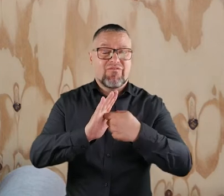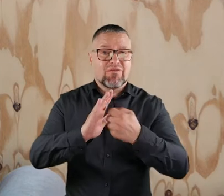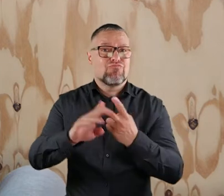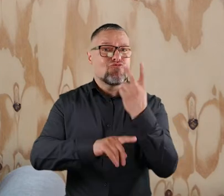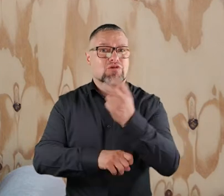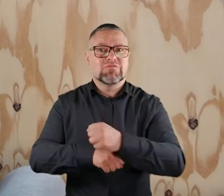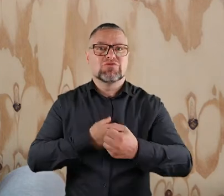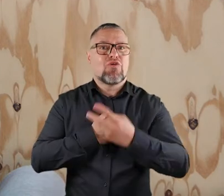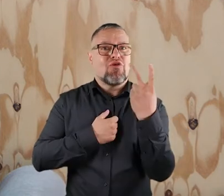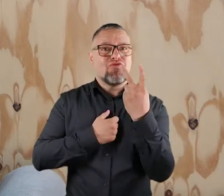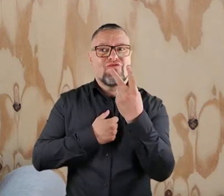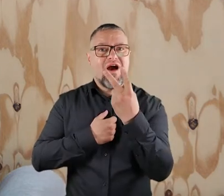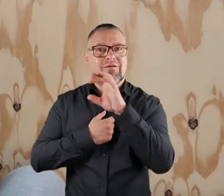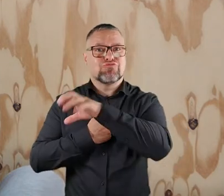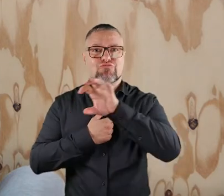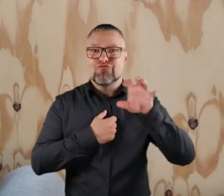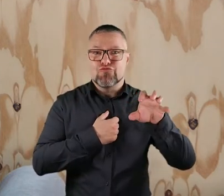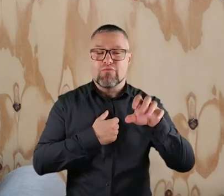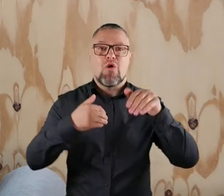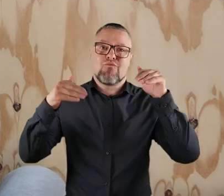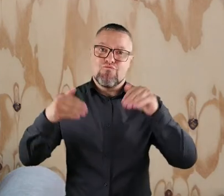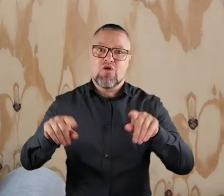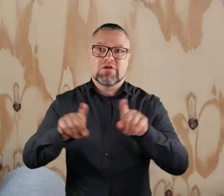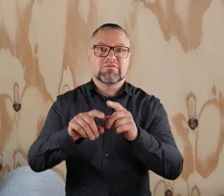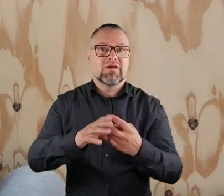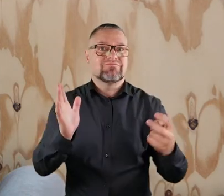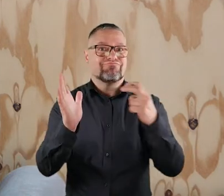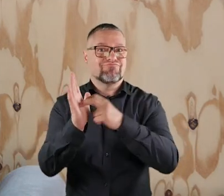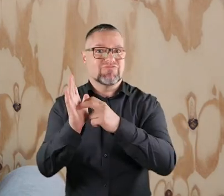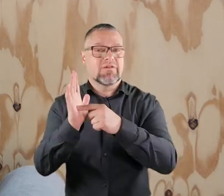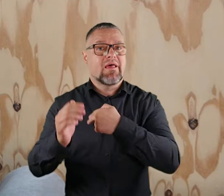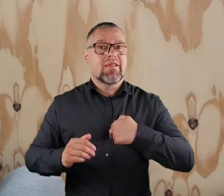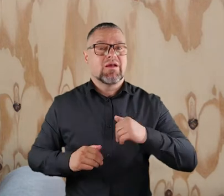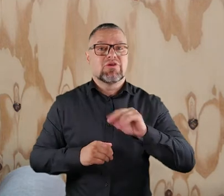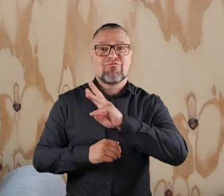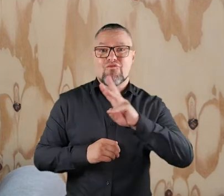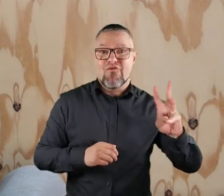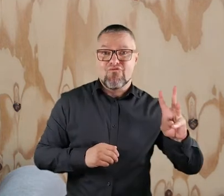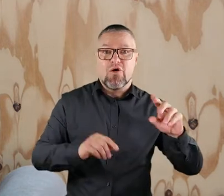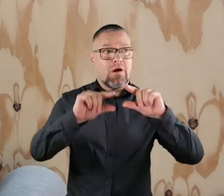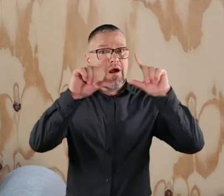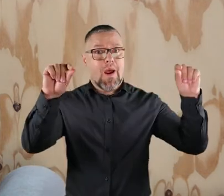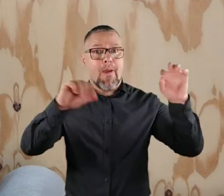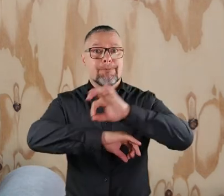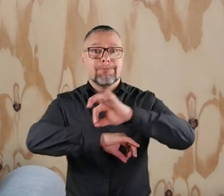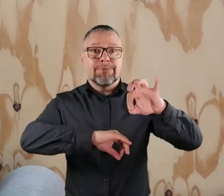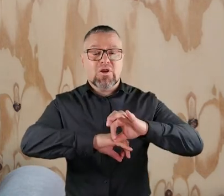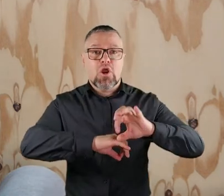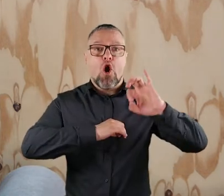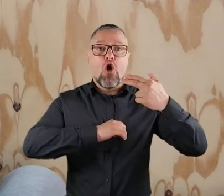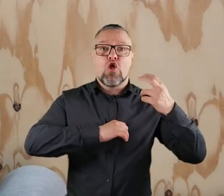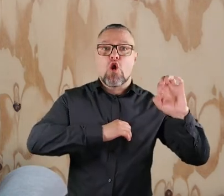dostępne są w formie dwóch playlist. Można też wejść na naszą stronę. W zakładce Projekty